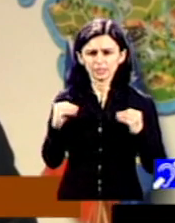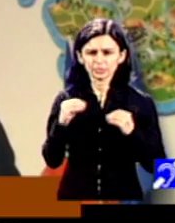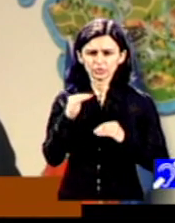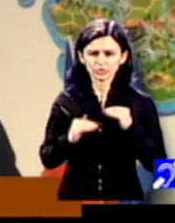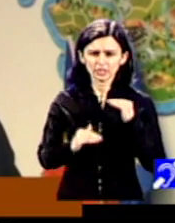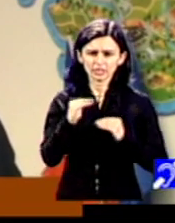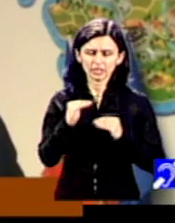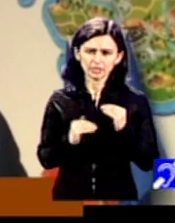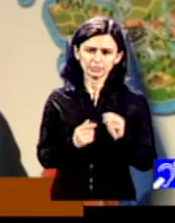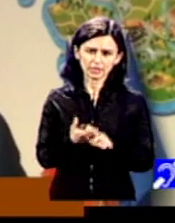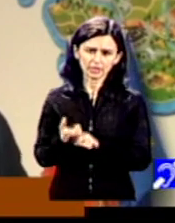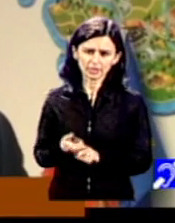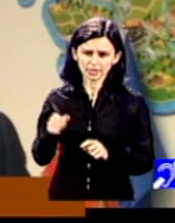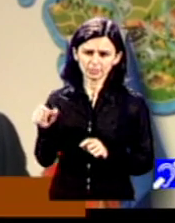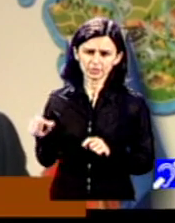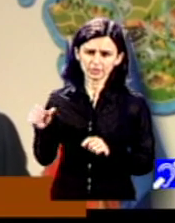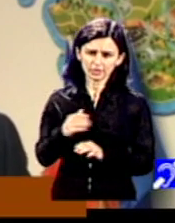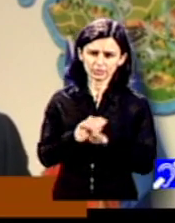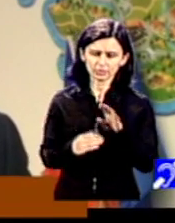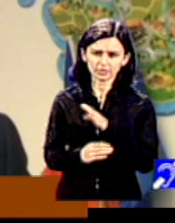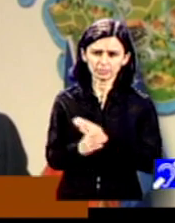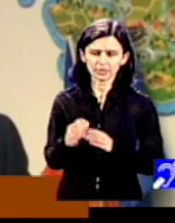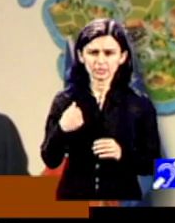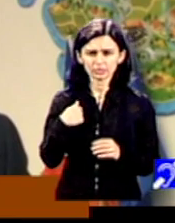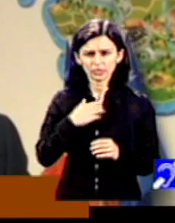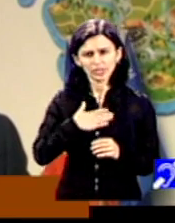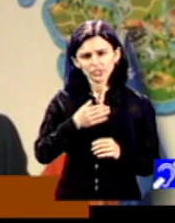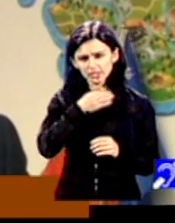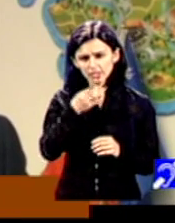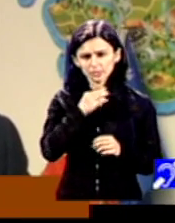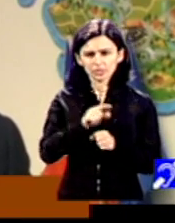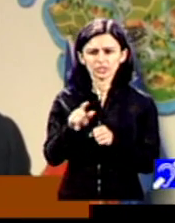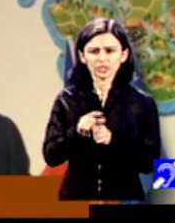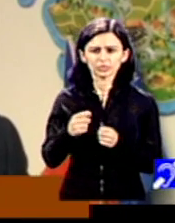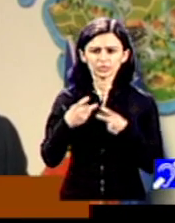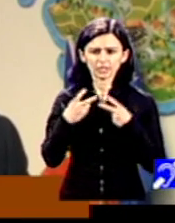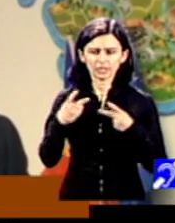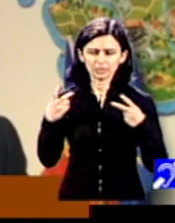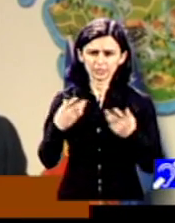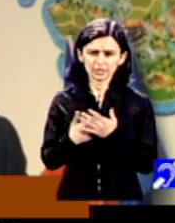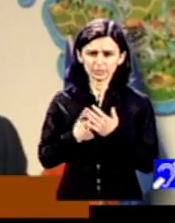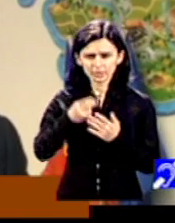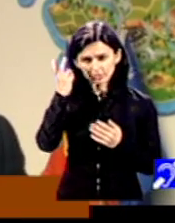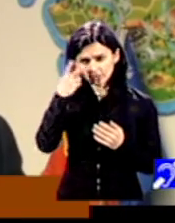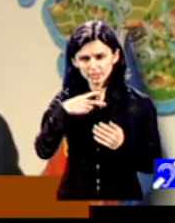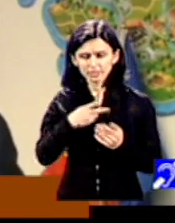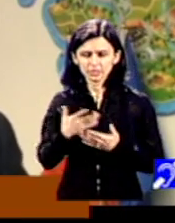persoanele cu dizabilități. Aș vrea doar să subliniez câteva lucruri care sunt importante ca să înțelegem cam care sunt